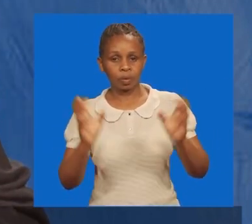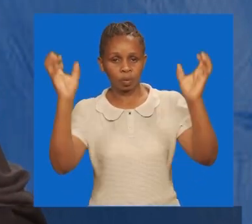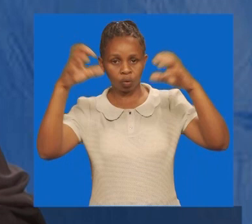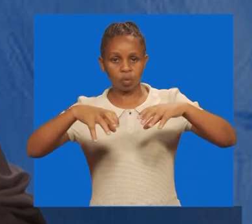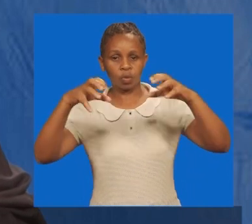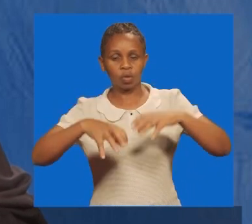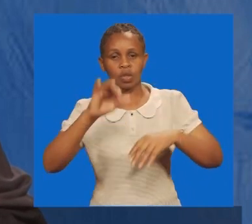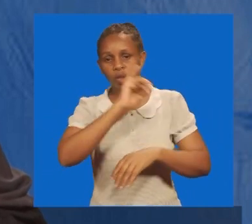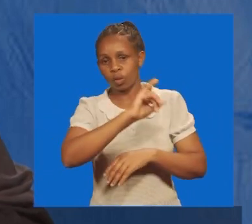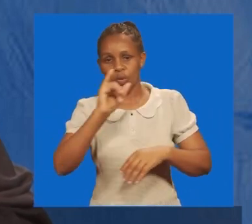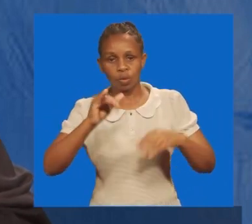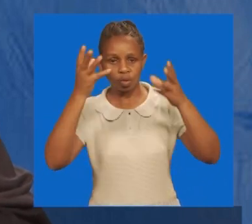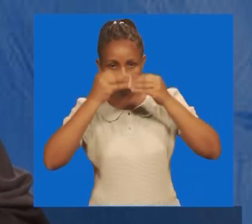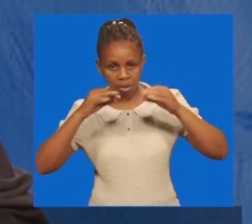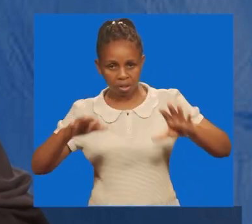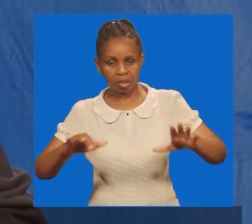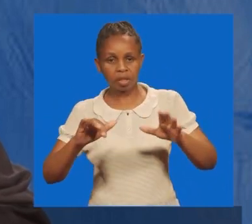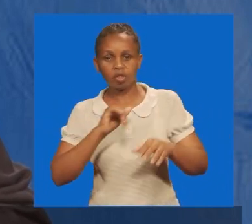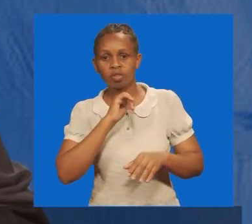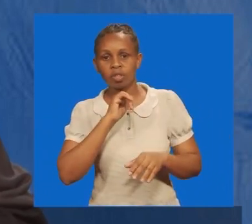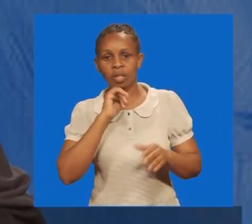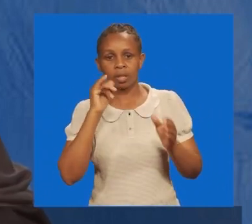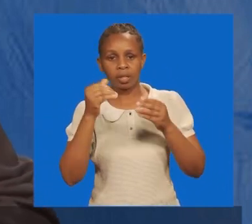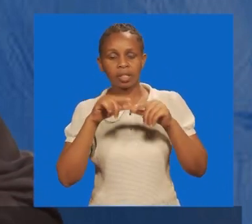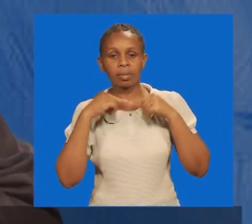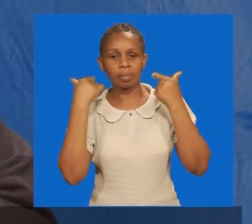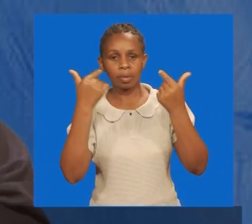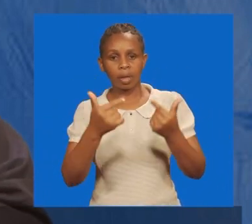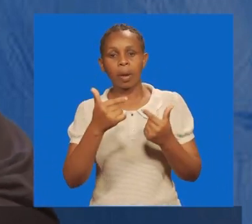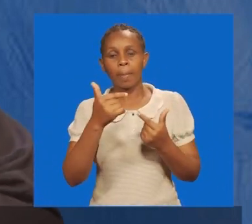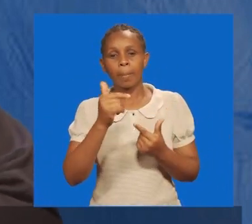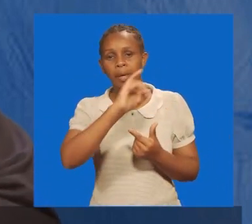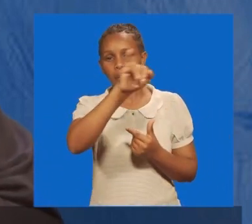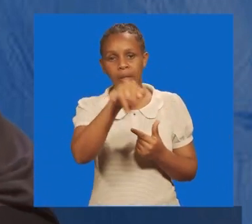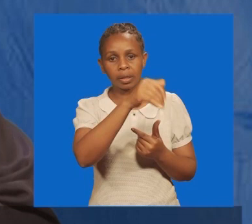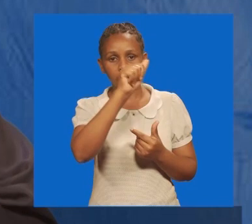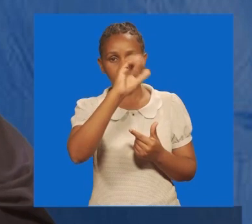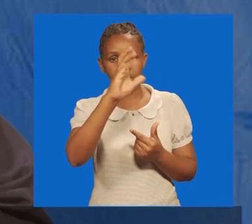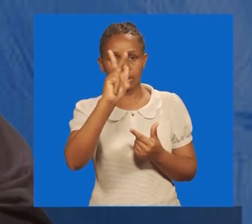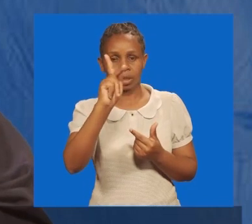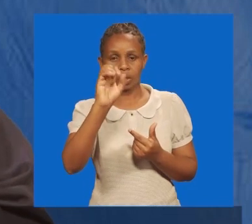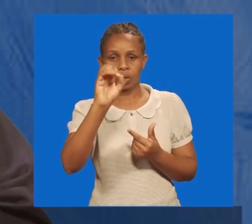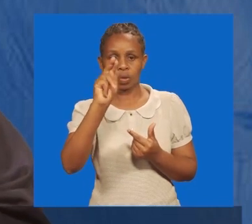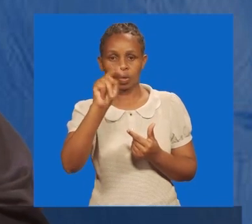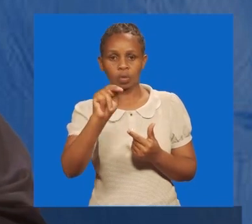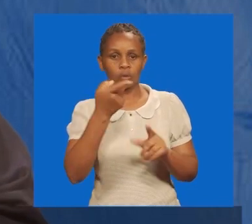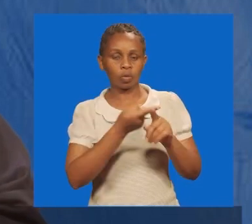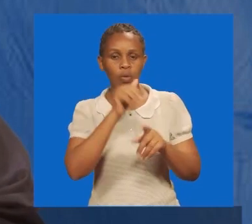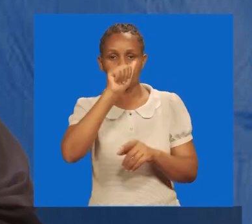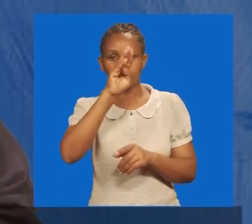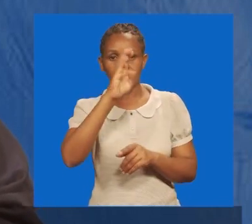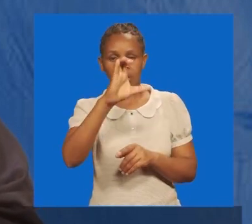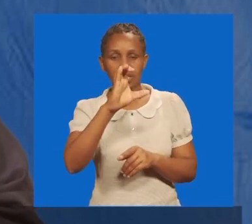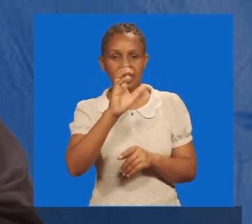Hili, hakaweze kutunyunyezi ya hizo mbaraka. Amba ya siyo mwingine, mbali ni Pastor Jackson Mutinda. Kutoka